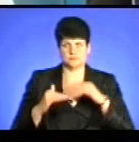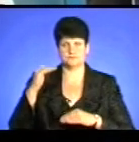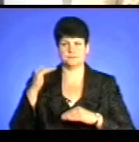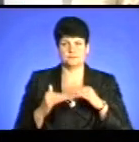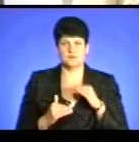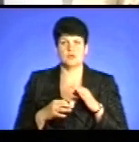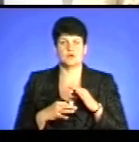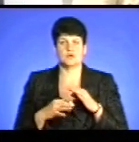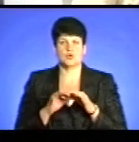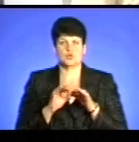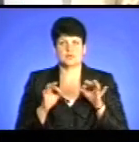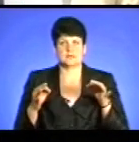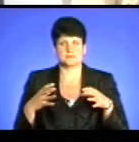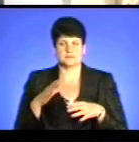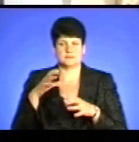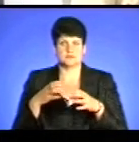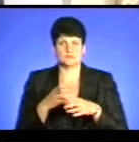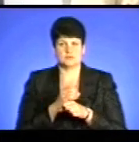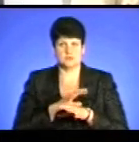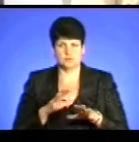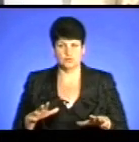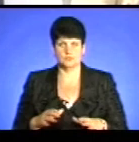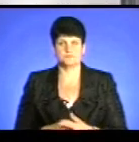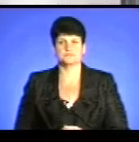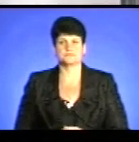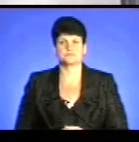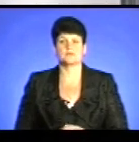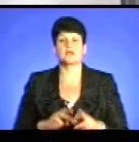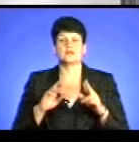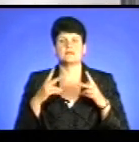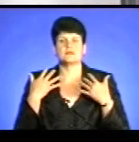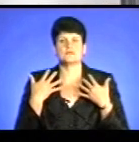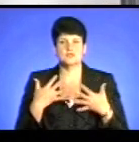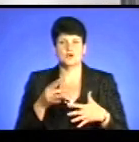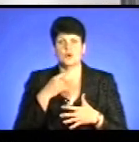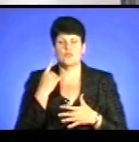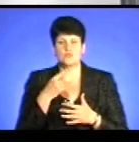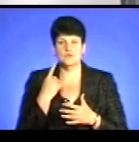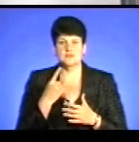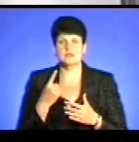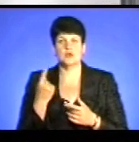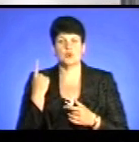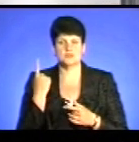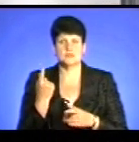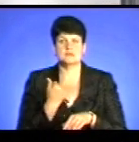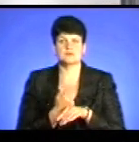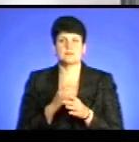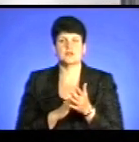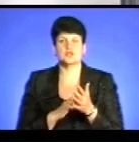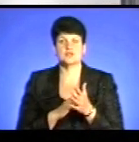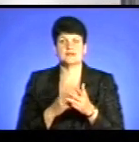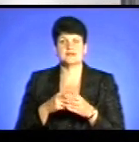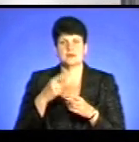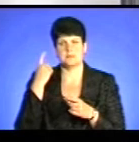звуження судин і неприємних відчуттів в організмі. І як Ви вже наголошували, одна з основних причин – це саме